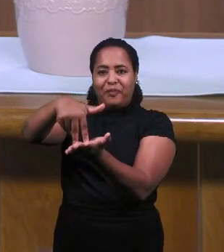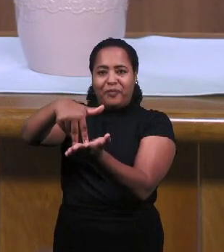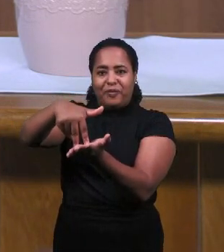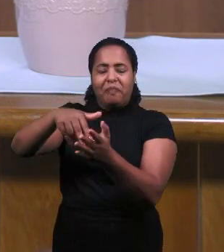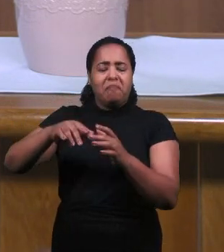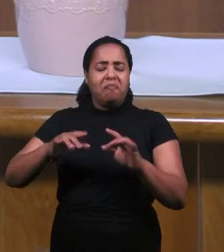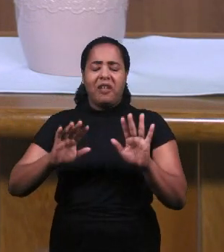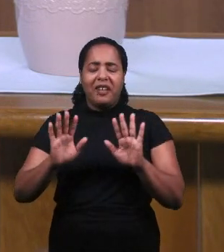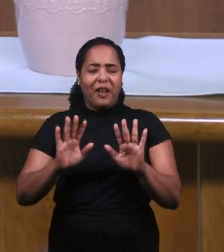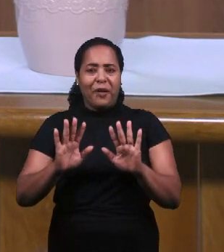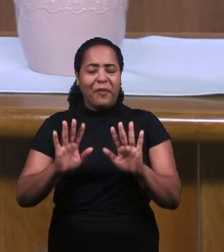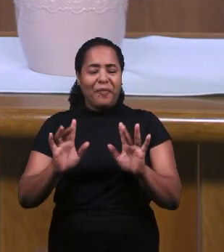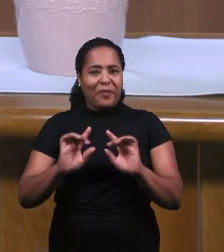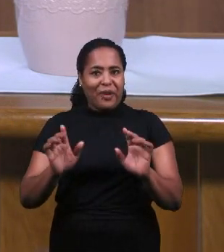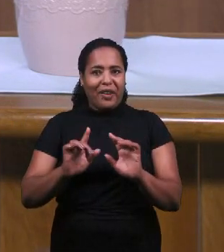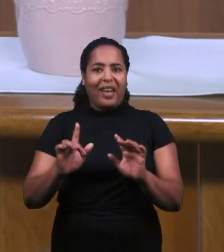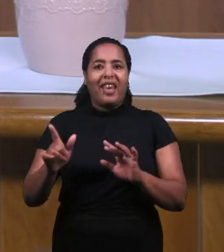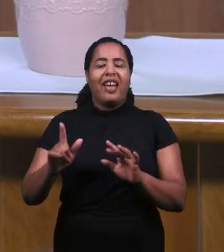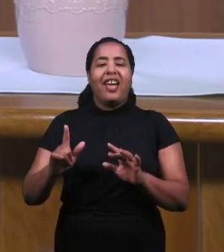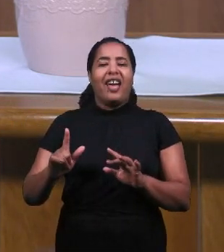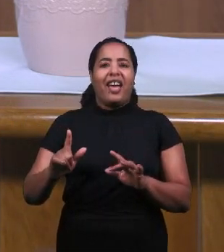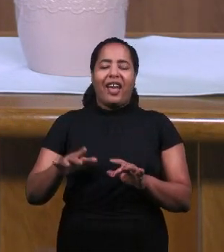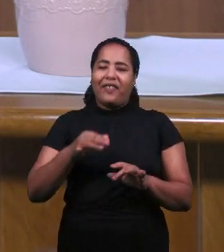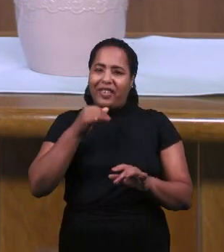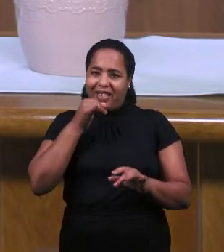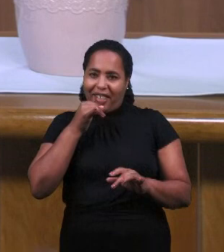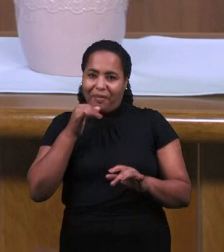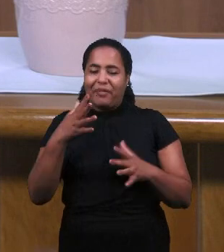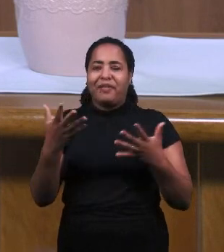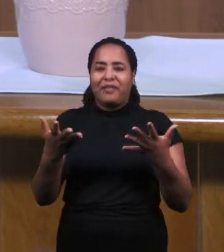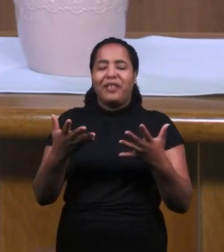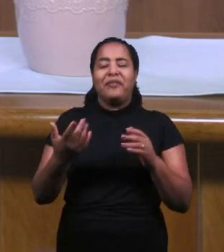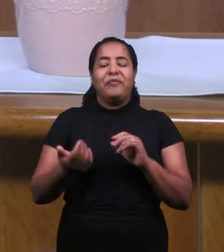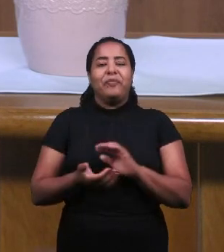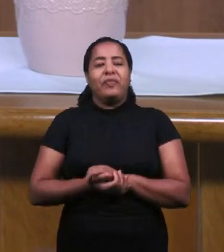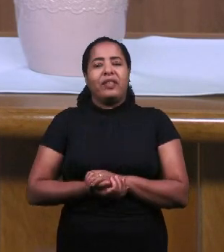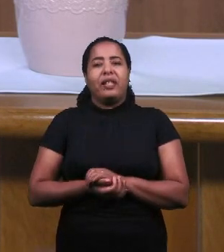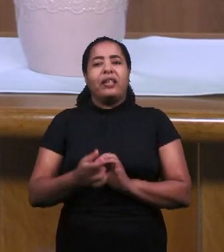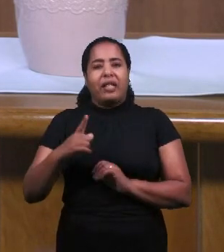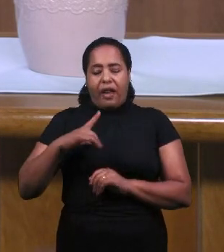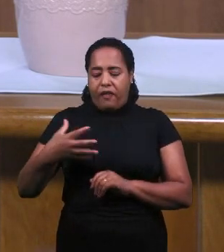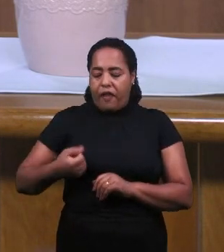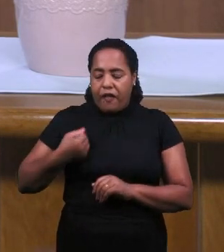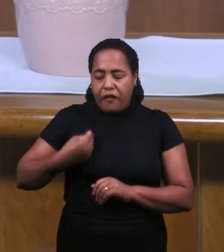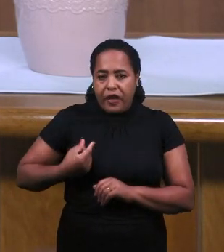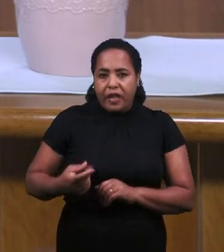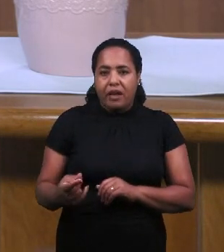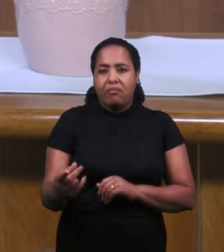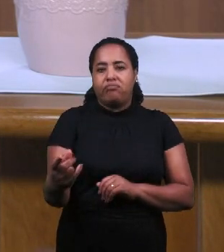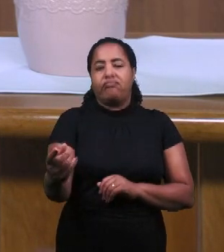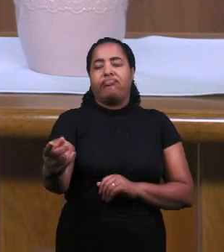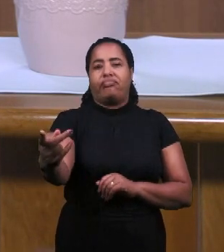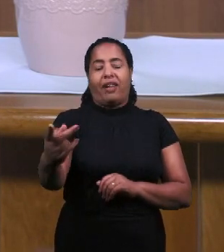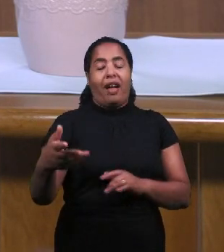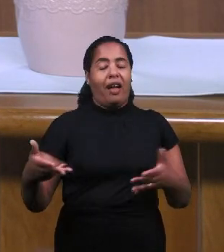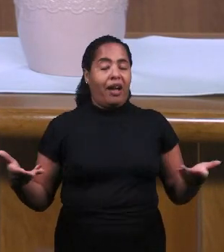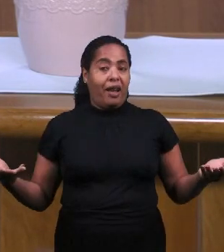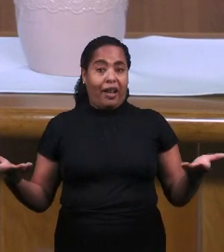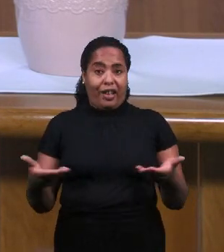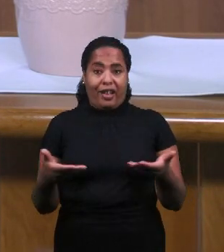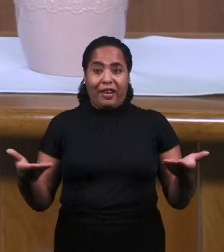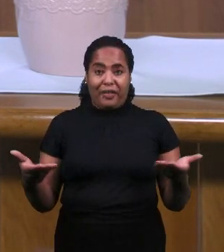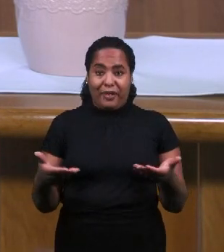Это Не Так Было Но Как Символ Проводится У Него Новая Жизнь Началась С Этого